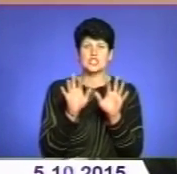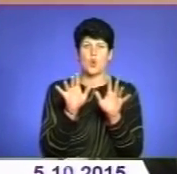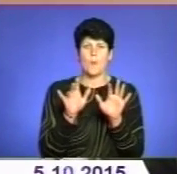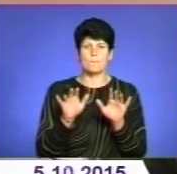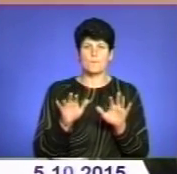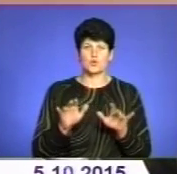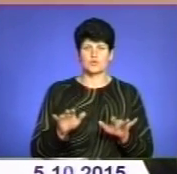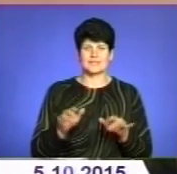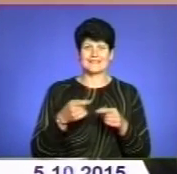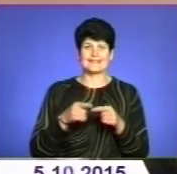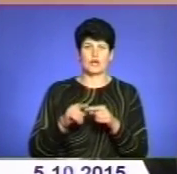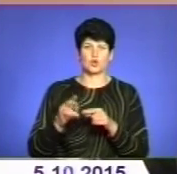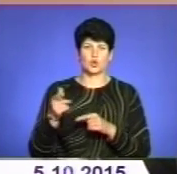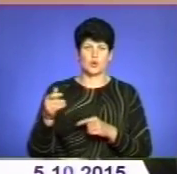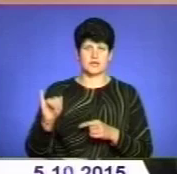технології,